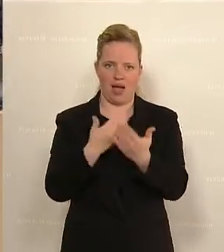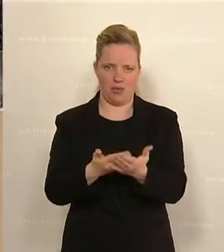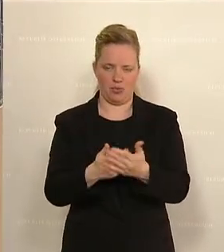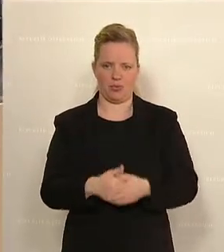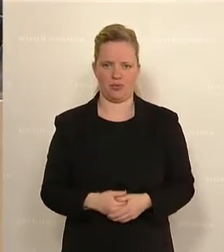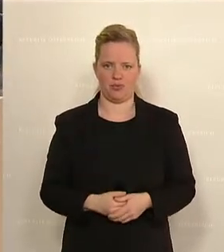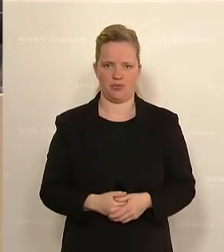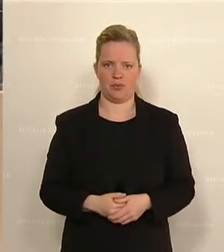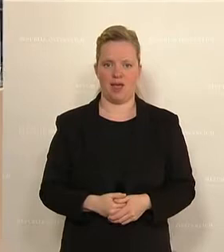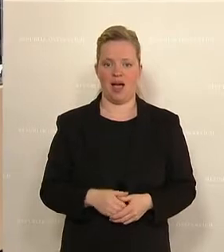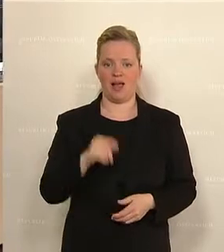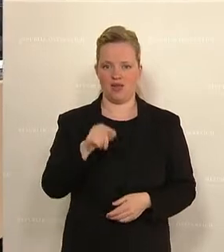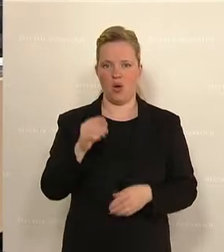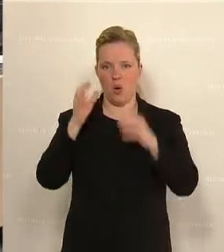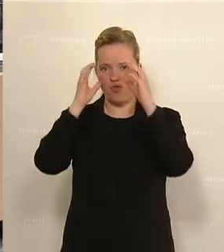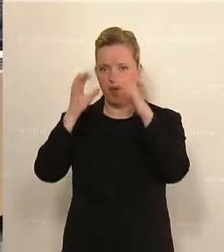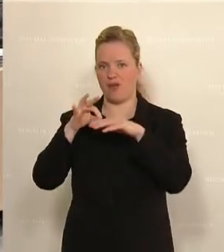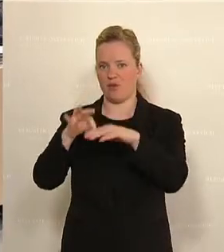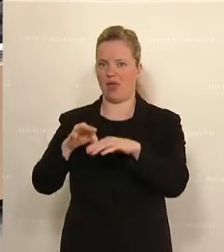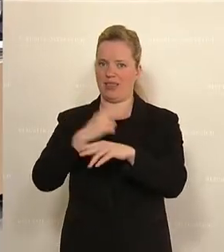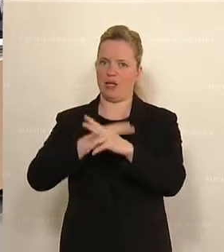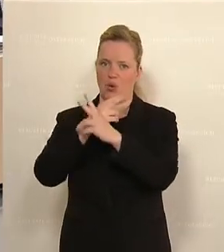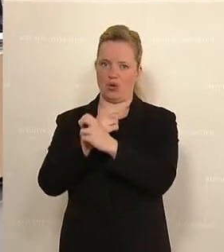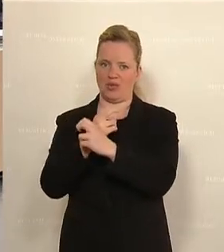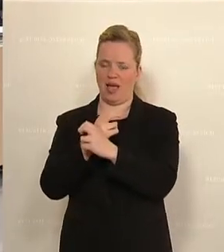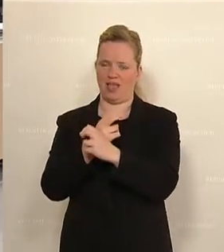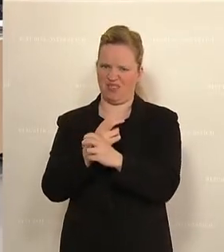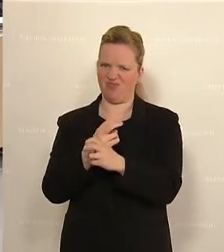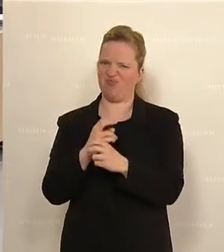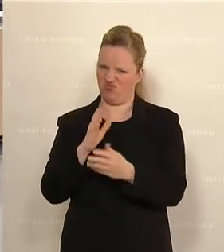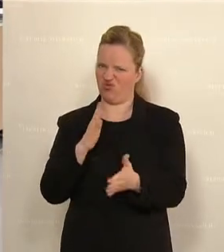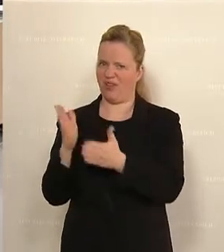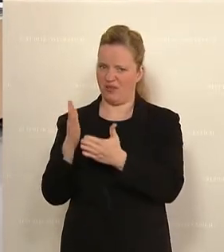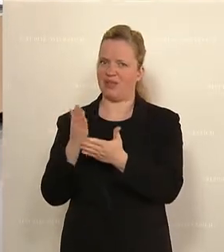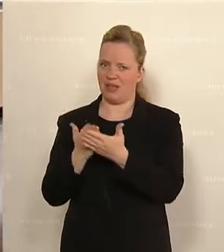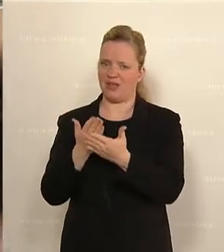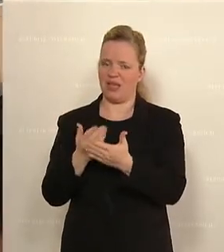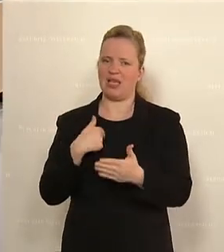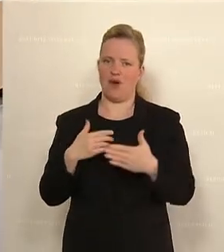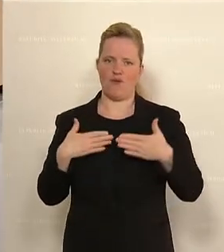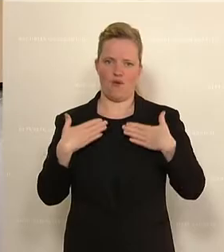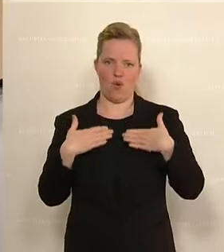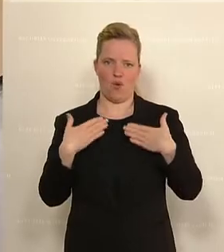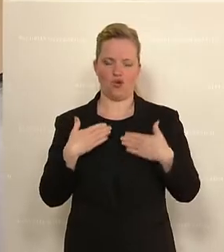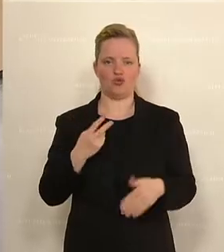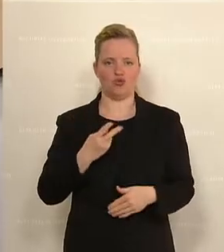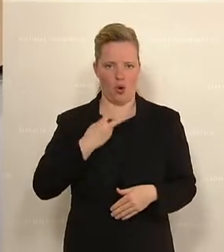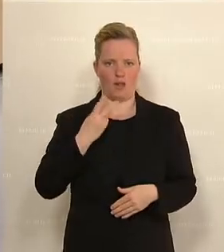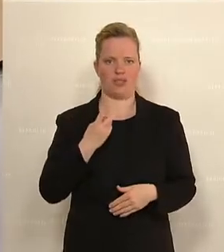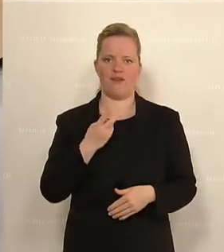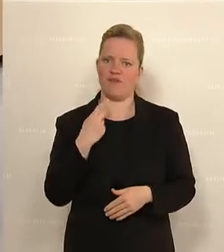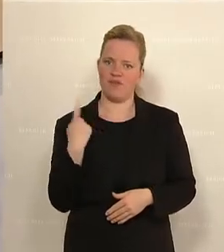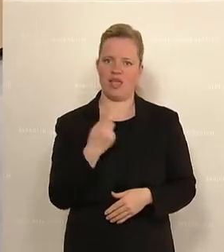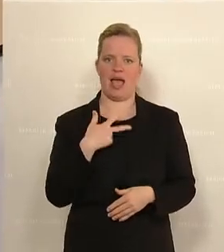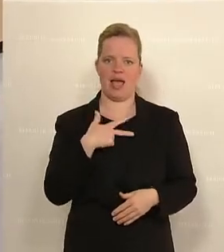liegt all das im ÖVP-geführten Niederösterreich im Argen und deshalb bin ich sehr froh und auch stolz darüber, dass wir als